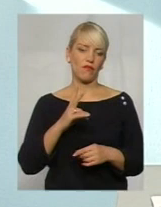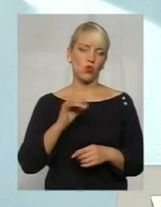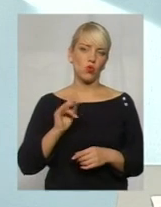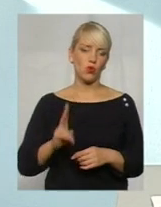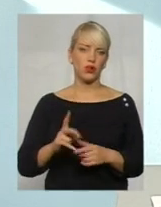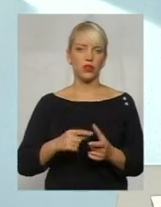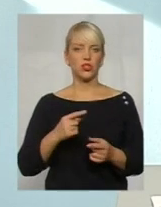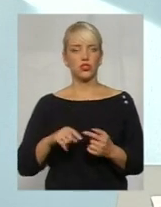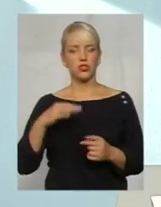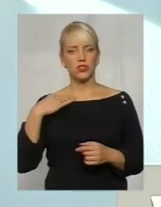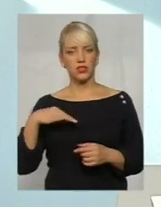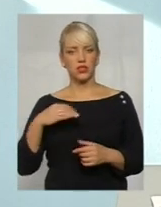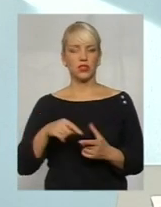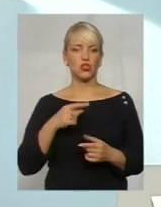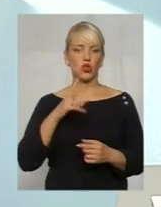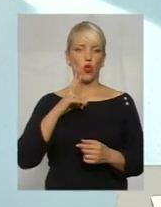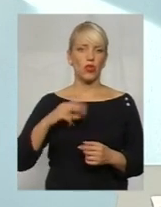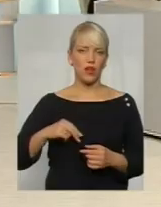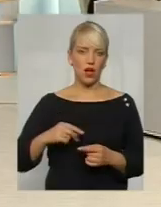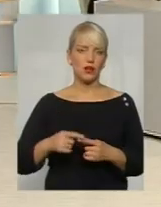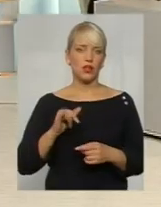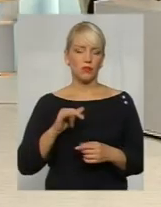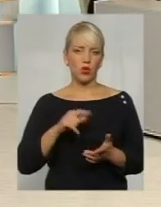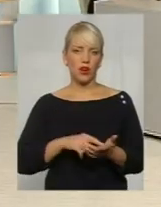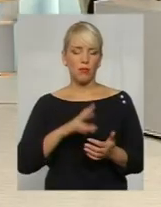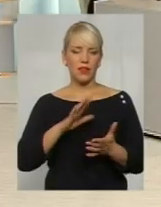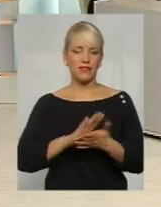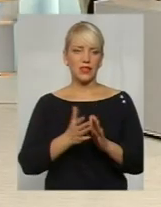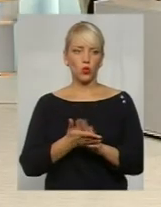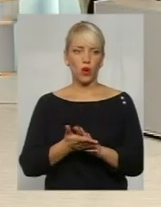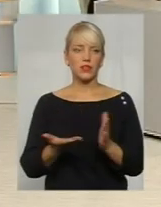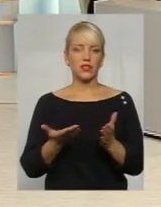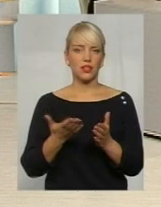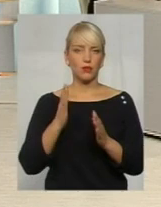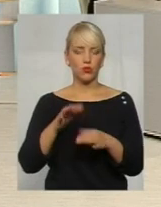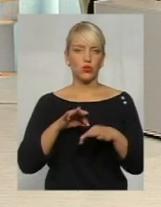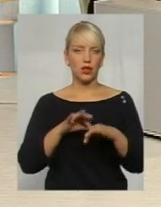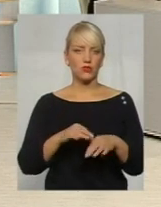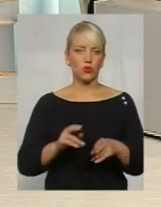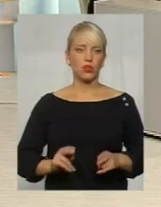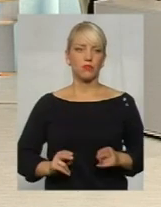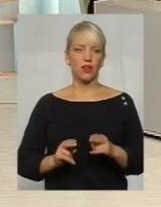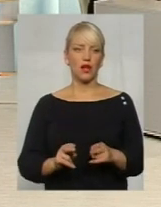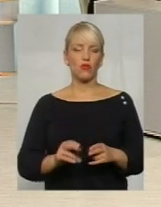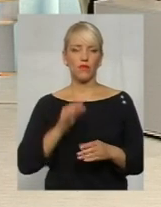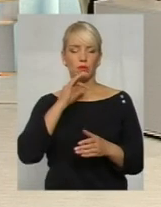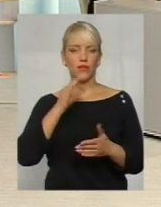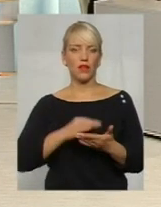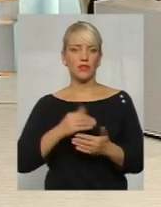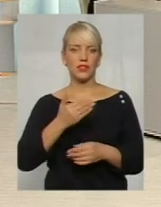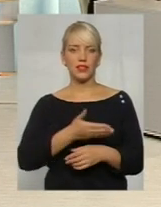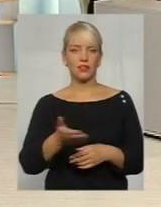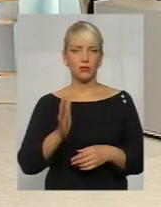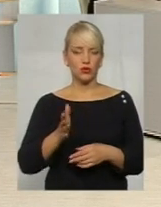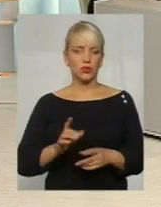син, чи донька потрапили у ситуацію, в якій вони будуть нести кримінальну відповідальність, їх будуть